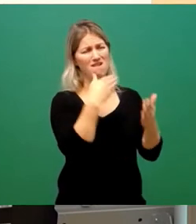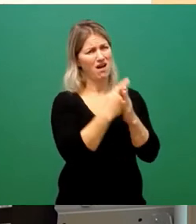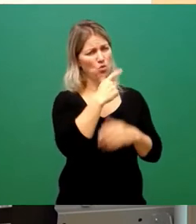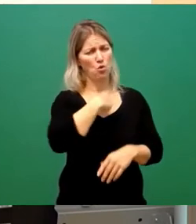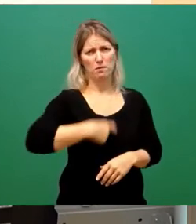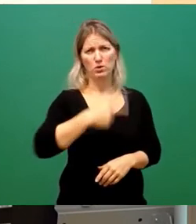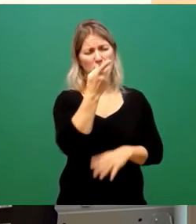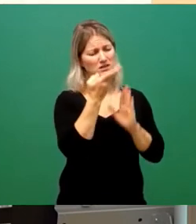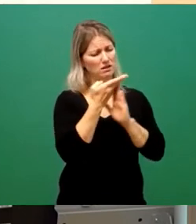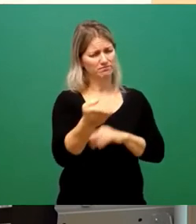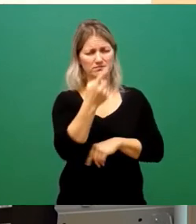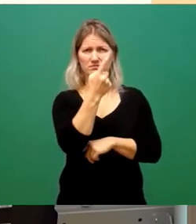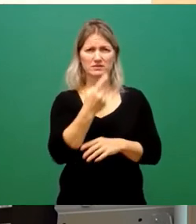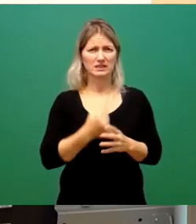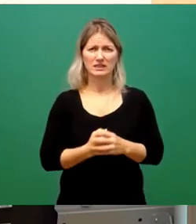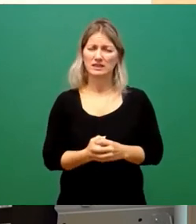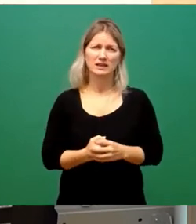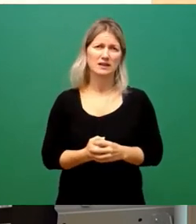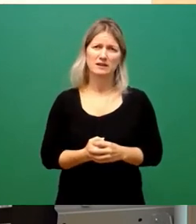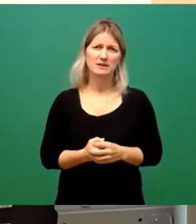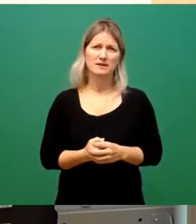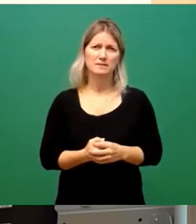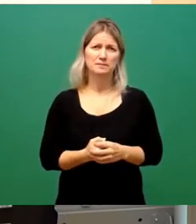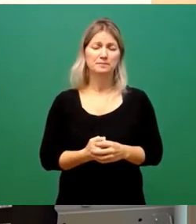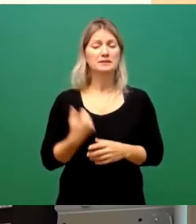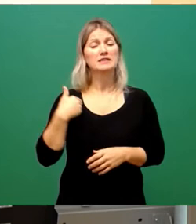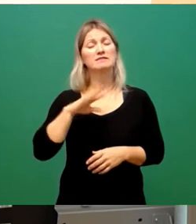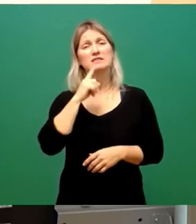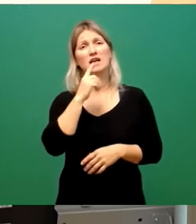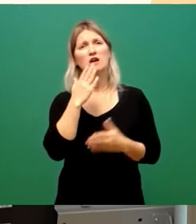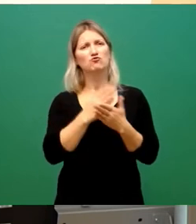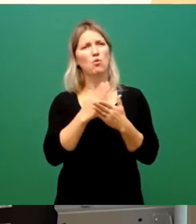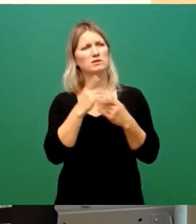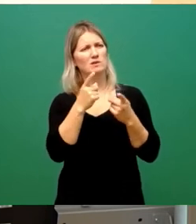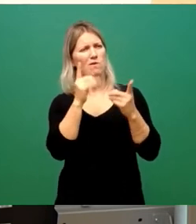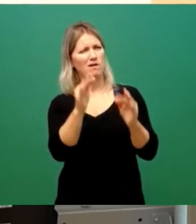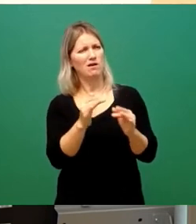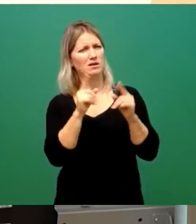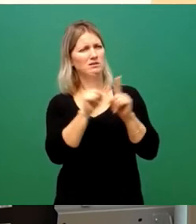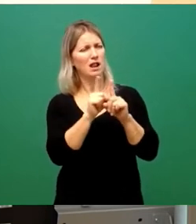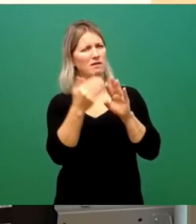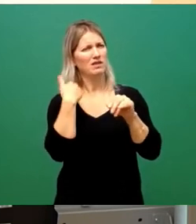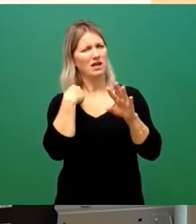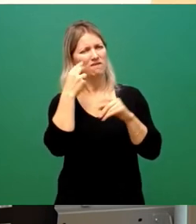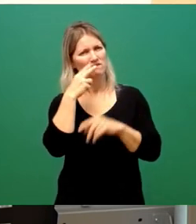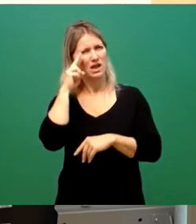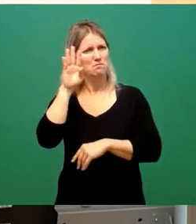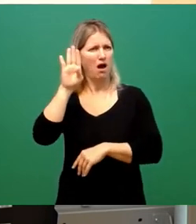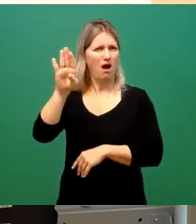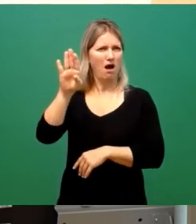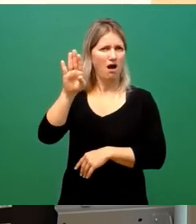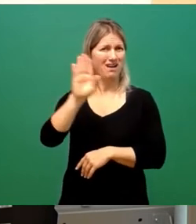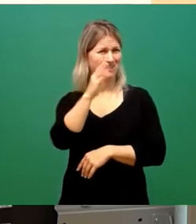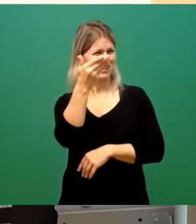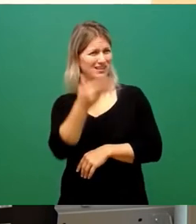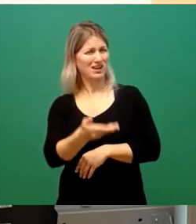ganz klar. Ich habe gesagt, es hat einen Hauch von Weimar. Es hat einen Hauch von Weimar, dass dieser Oberbürgermeister einen